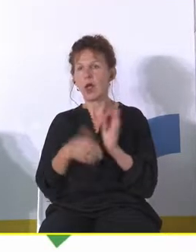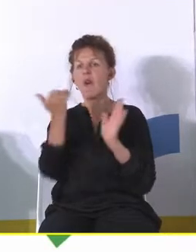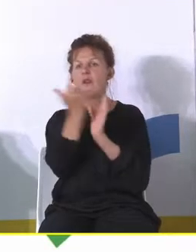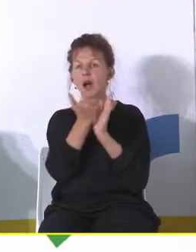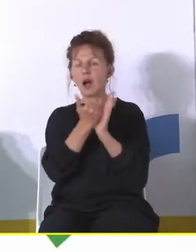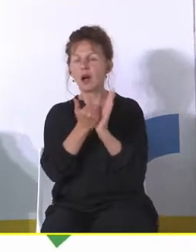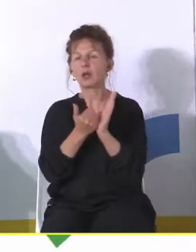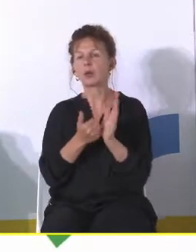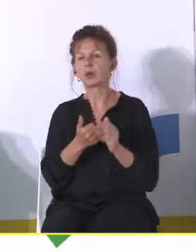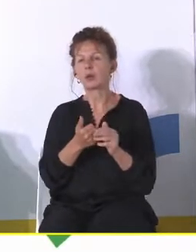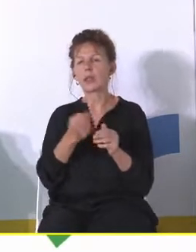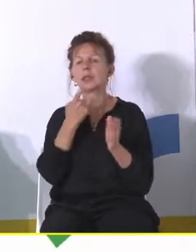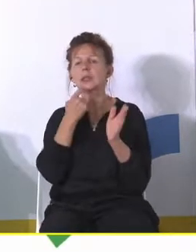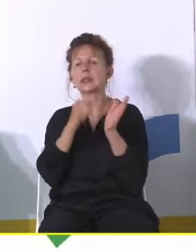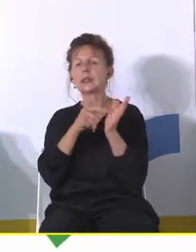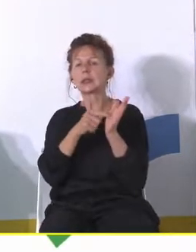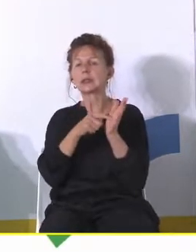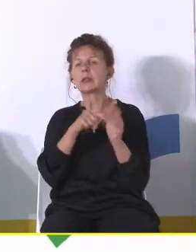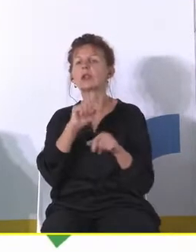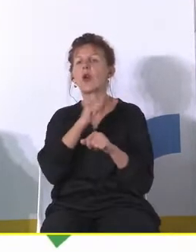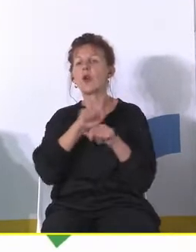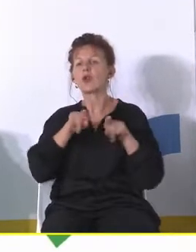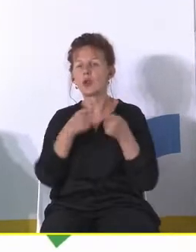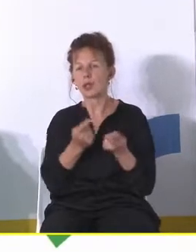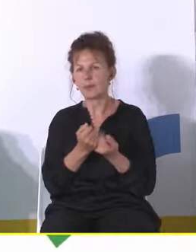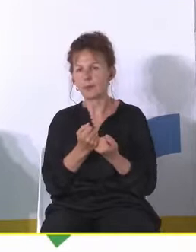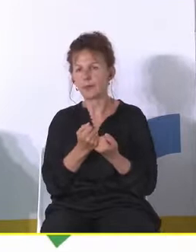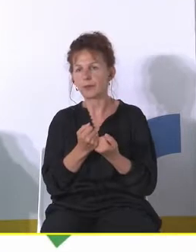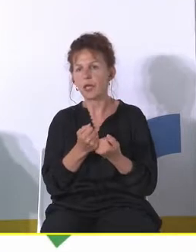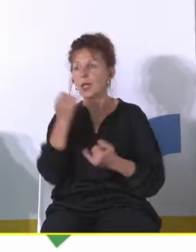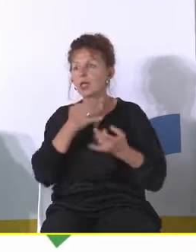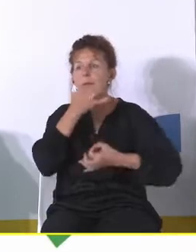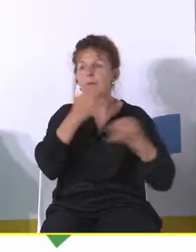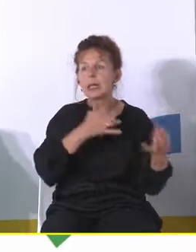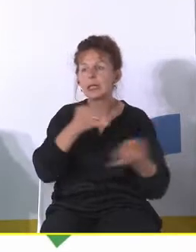warunkuje to, co się w tym mieście dzieje. Kiedy pytamy samorządowców